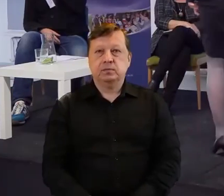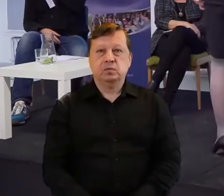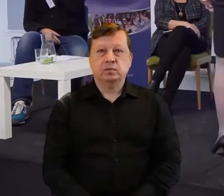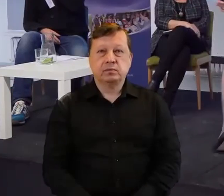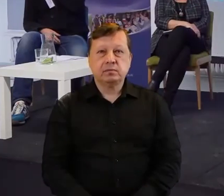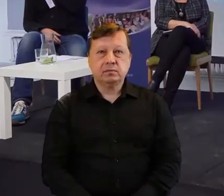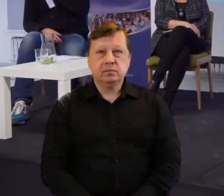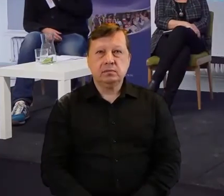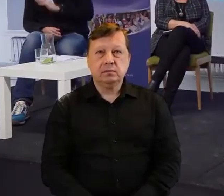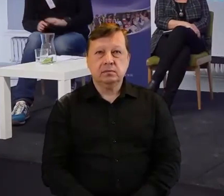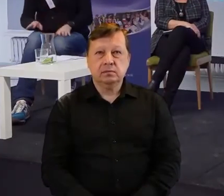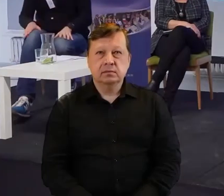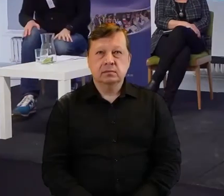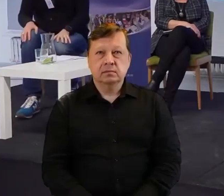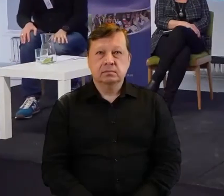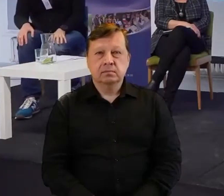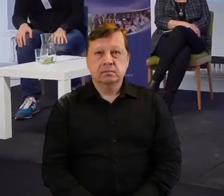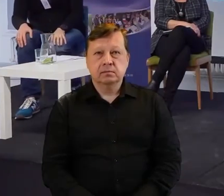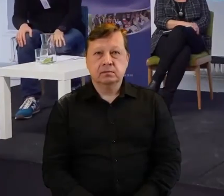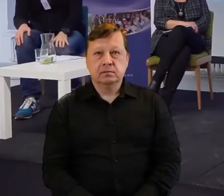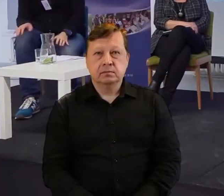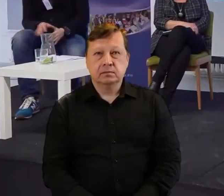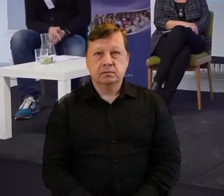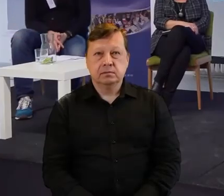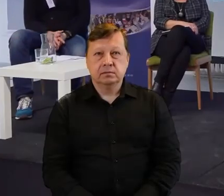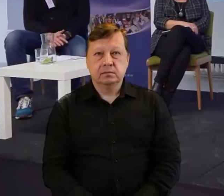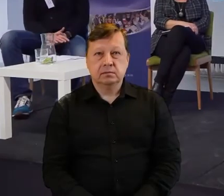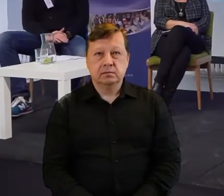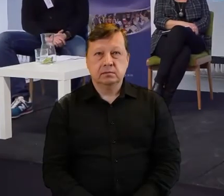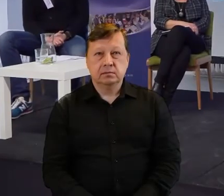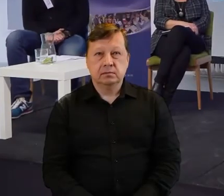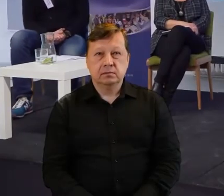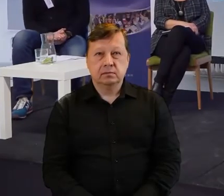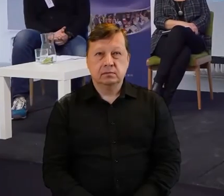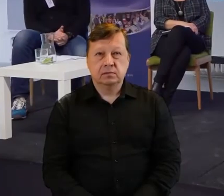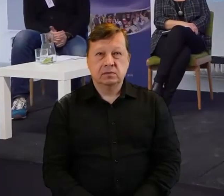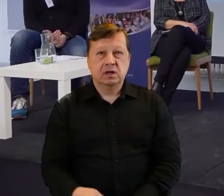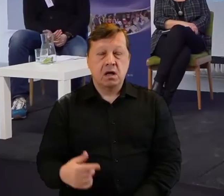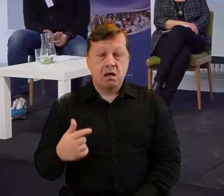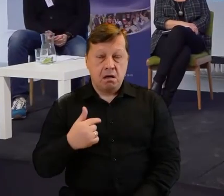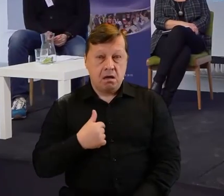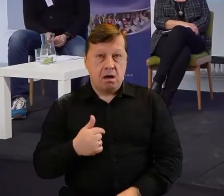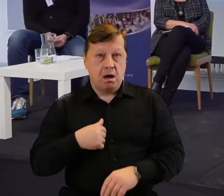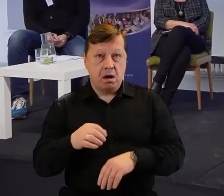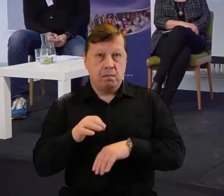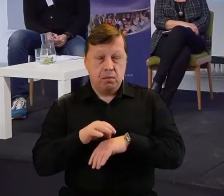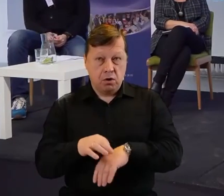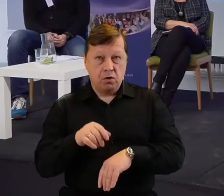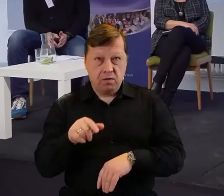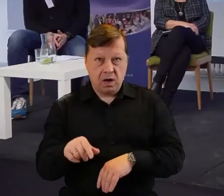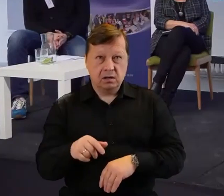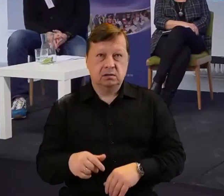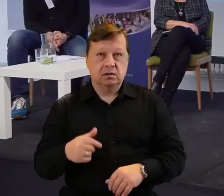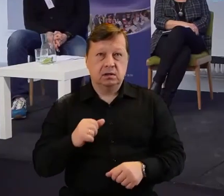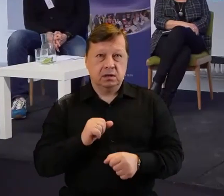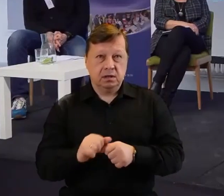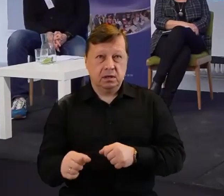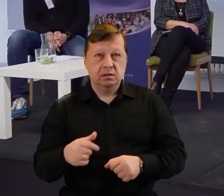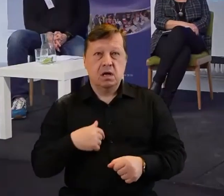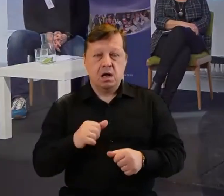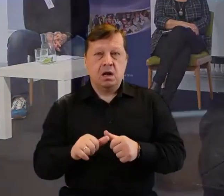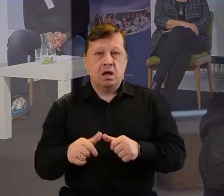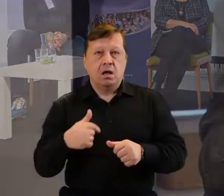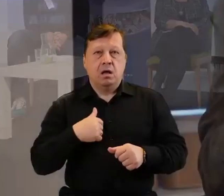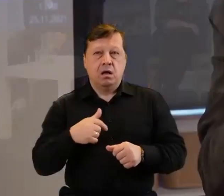To jest, że tak powiem, przywilej czy nie przywilej prowadzącego, że jak nie dopilnuję czasu osób